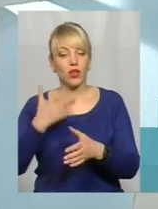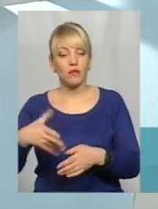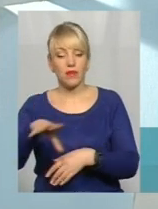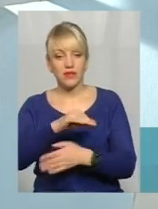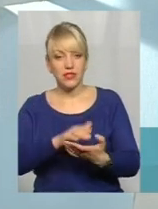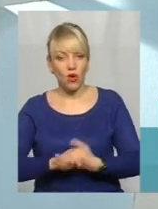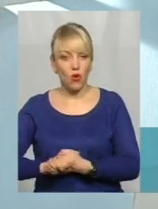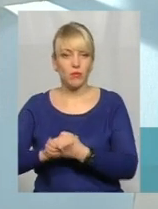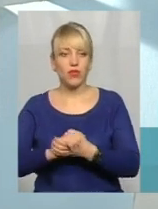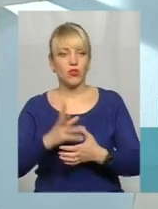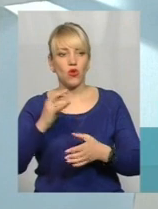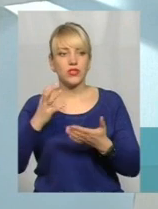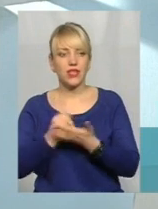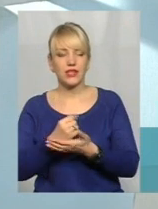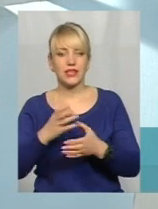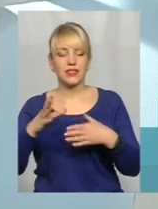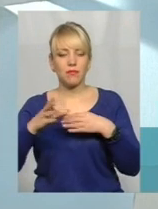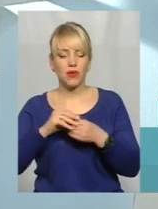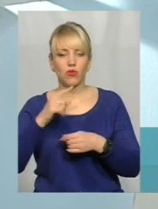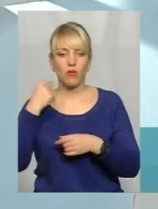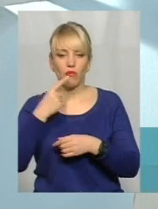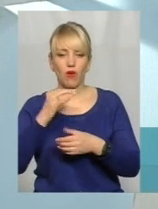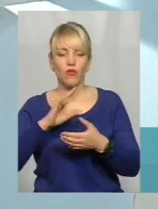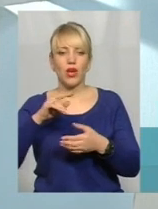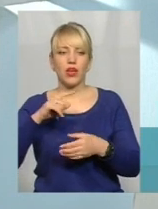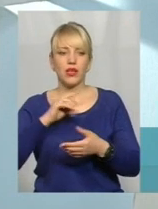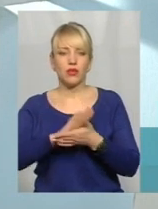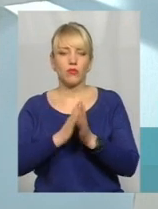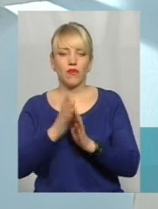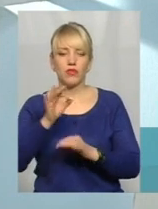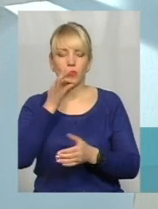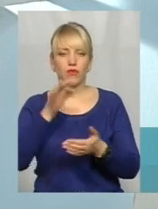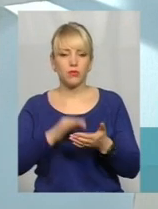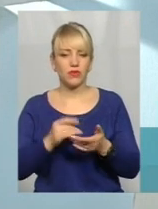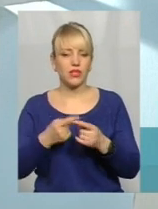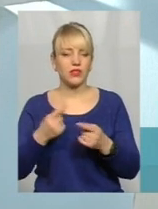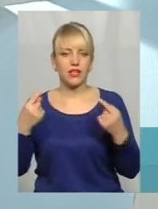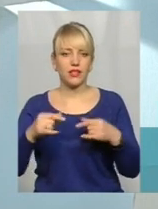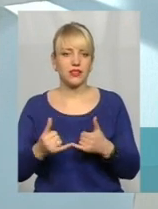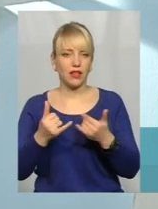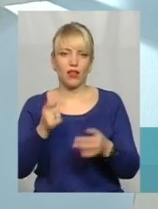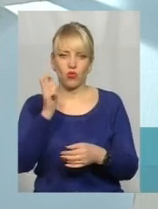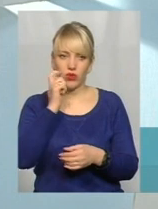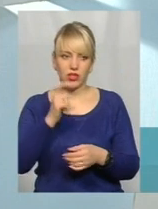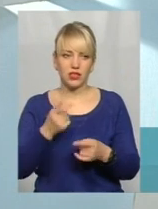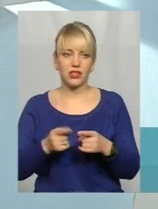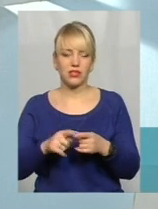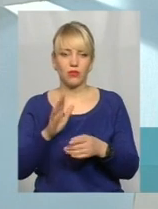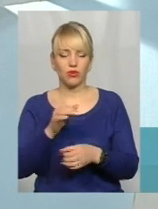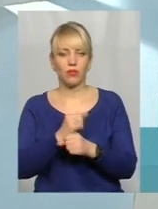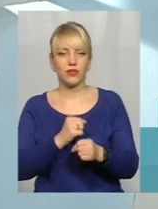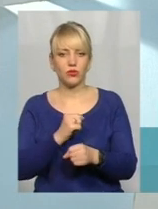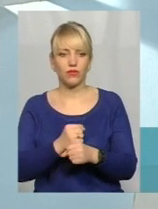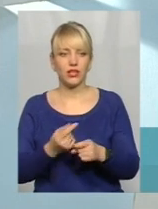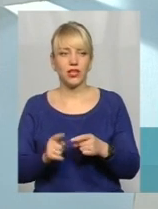знайти між собою спільну мову і домовитися про спільну відповідальність – це, напевно, що є криза найбільшого для українців. Тому на цим будемо працювати і це